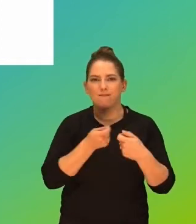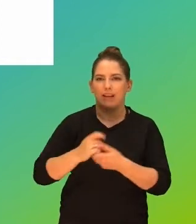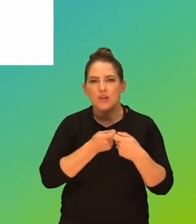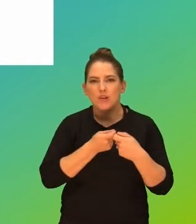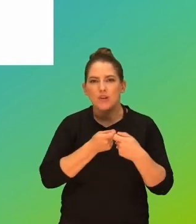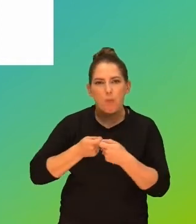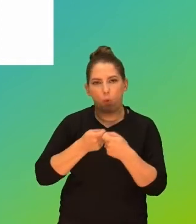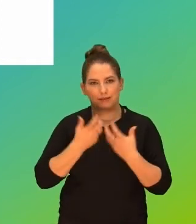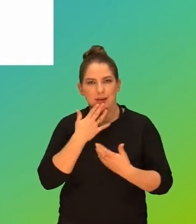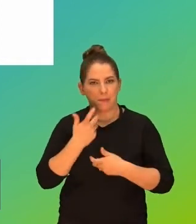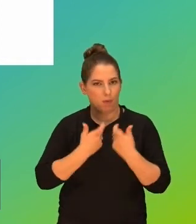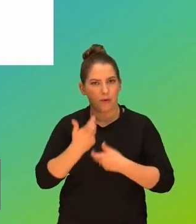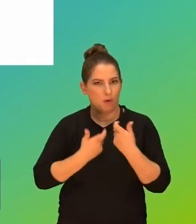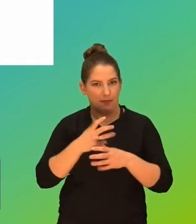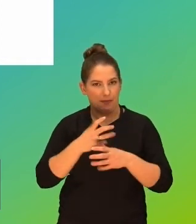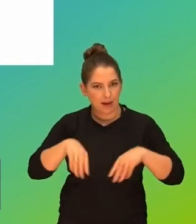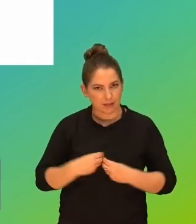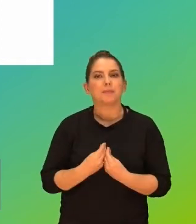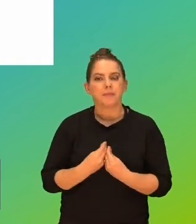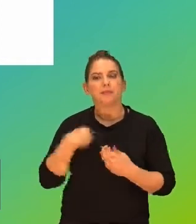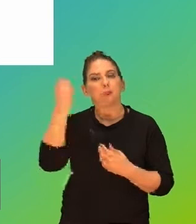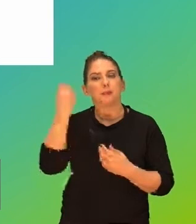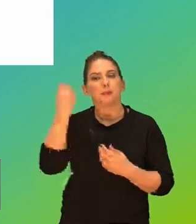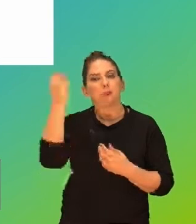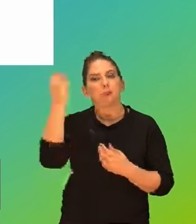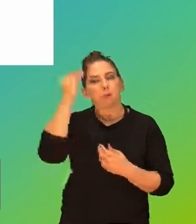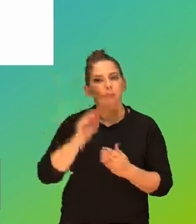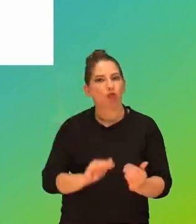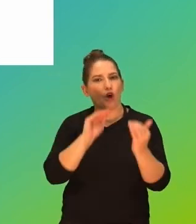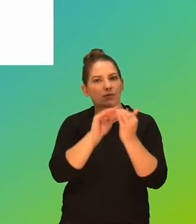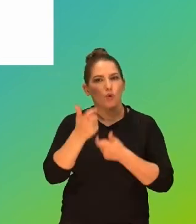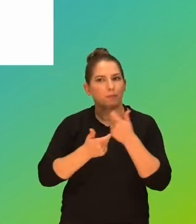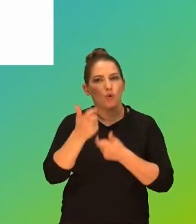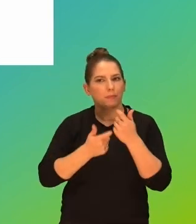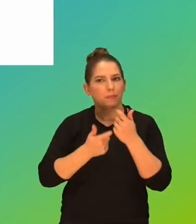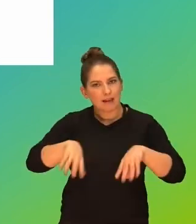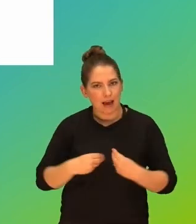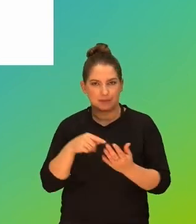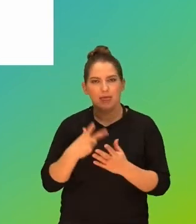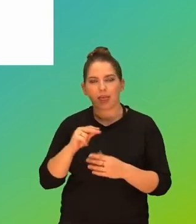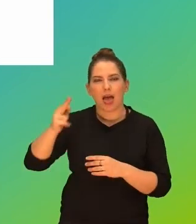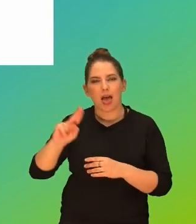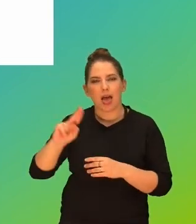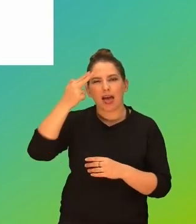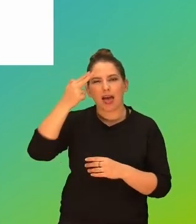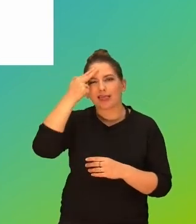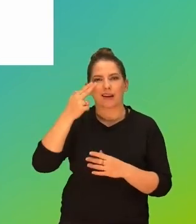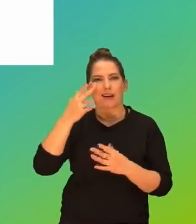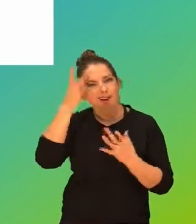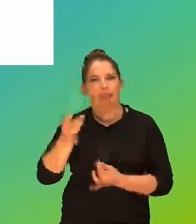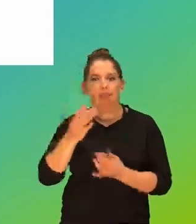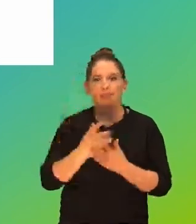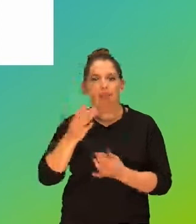chcemy robić to razem i chcemy, żeby uczniowie się do tego dostosowali, więc róbmy to razem z nimi. Nie etukietujmy. To jest